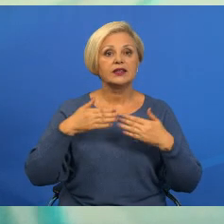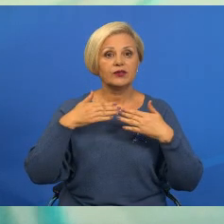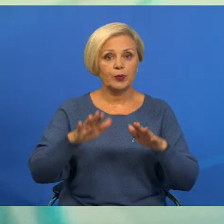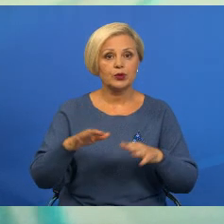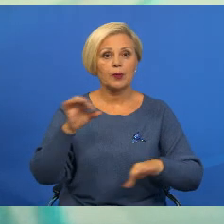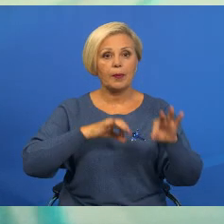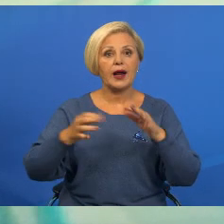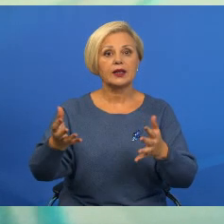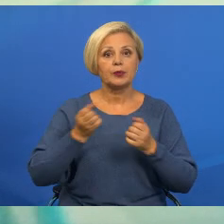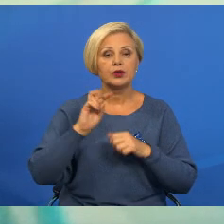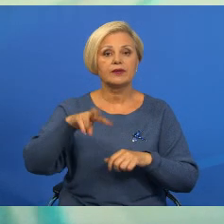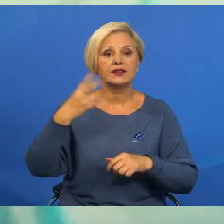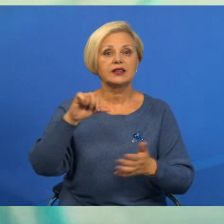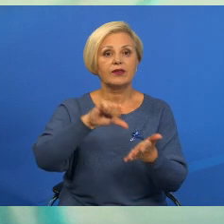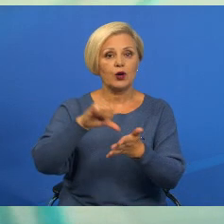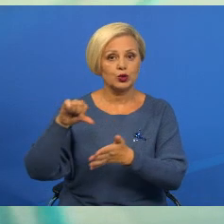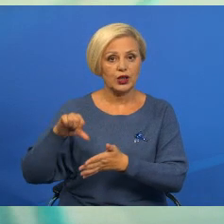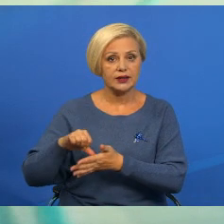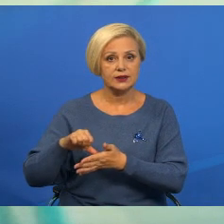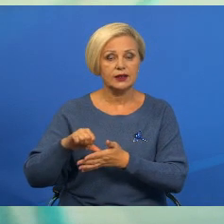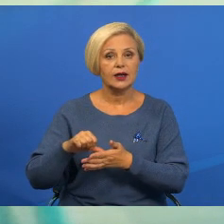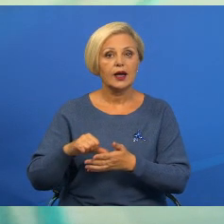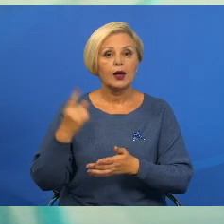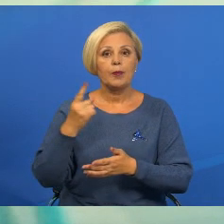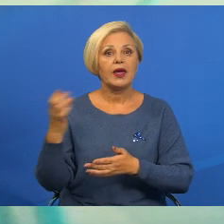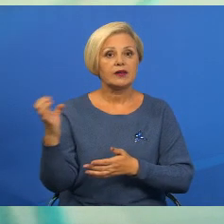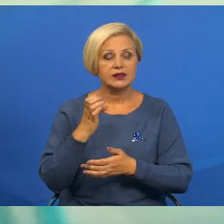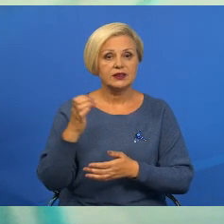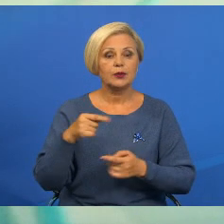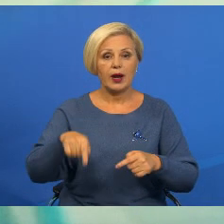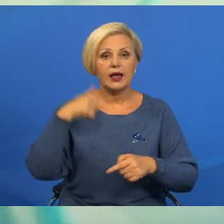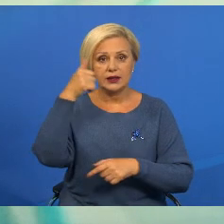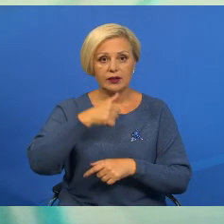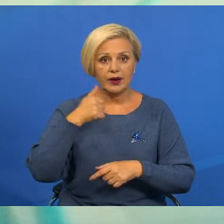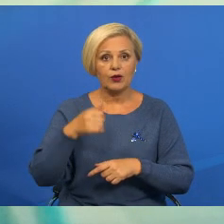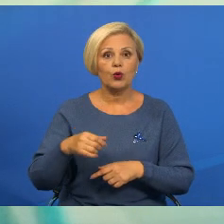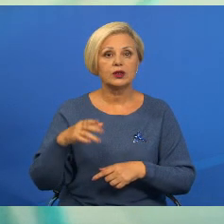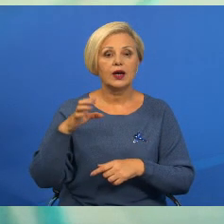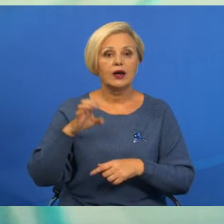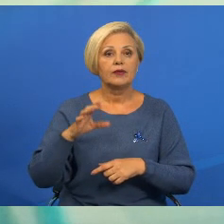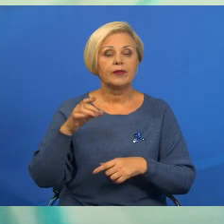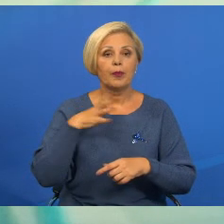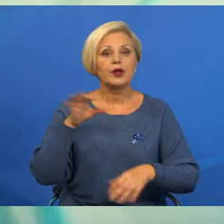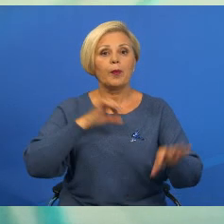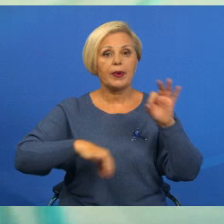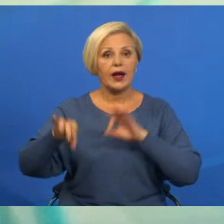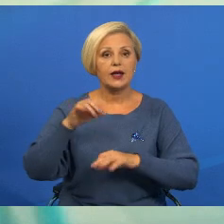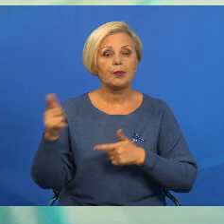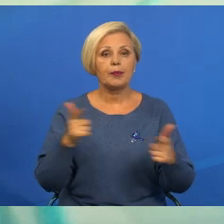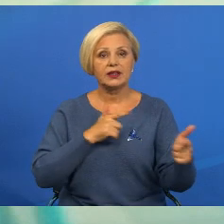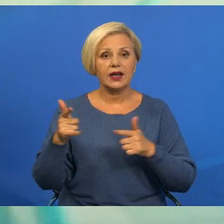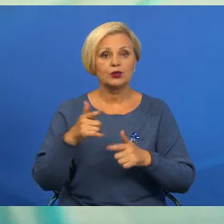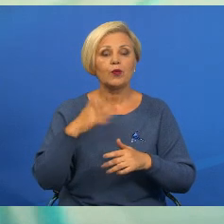проекта отримали 22 удельники. Нагадаем первого красавика бегущего года в регионе стартовал проект подрыхтовки будущих